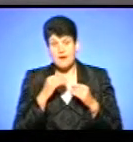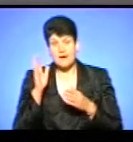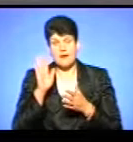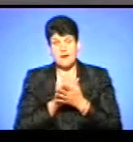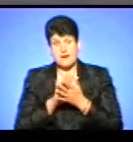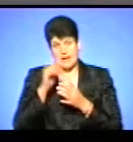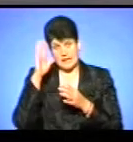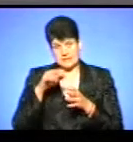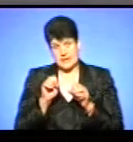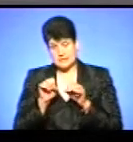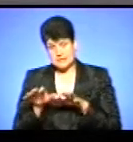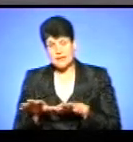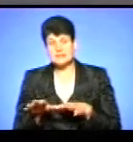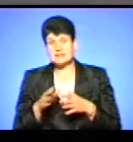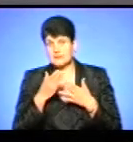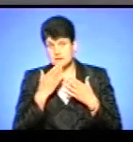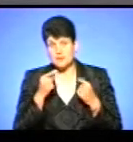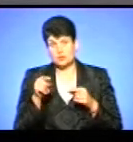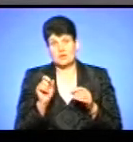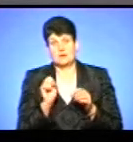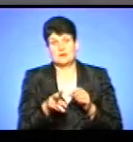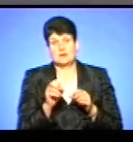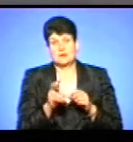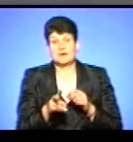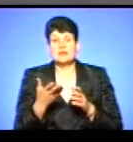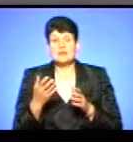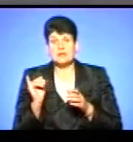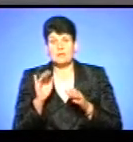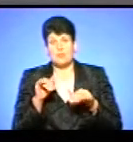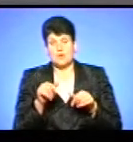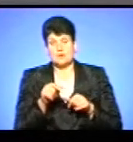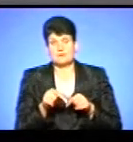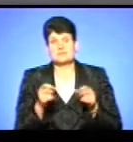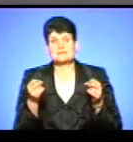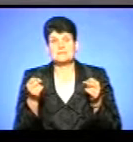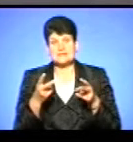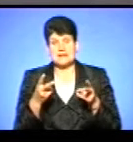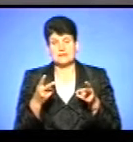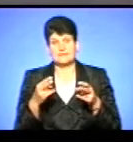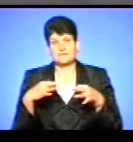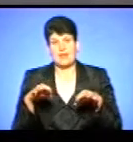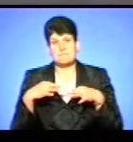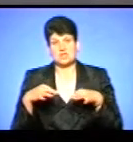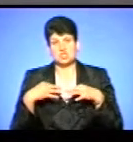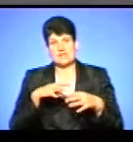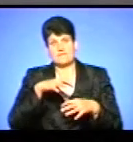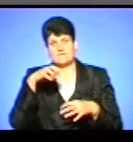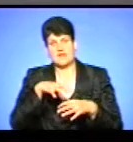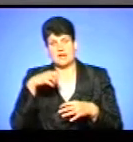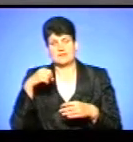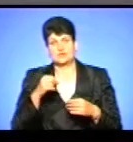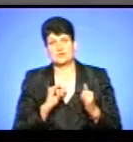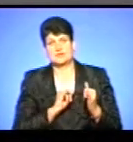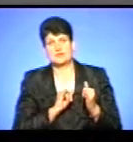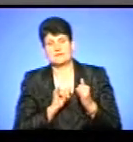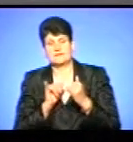видаляються ті рідкі води, або їх називають стічні води, після чого їх спеціальним автотранспортом викачують і вивозять вже на